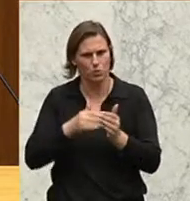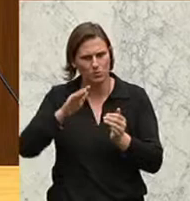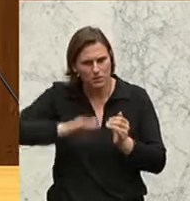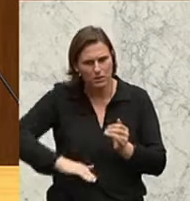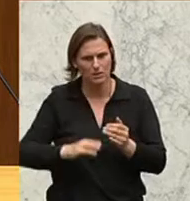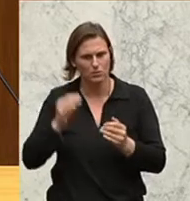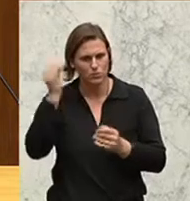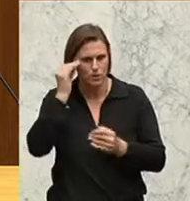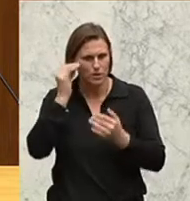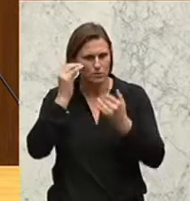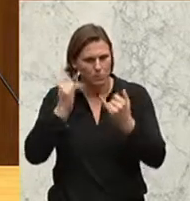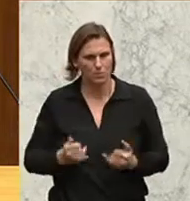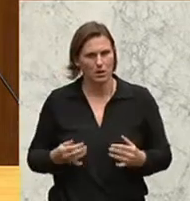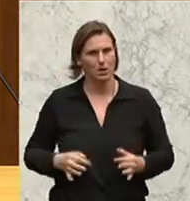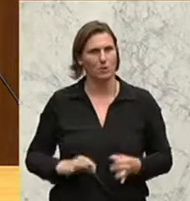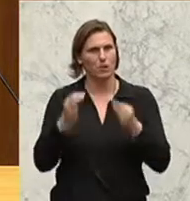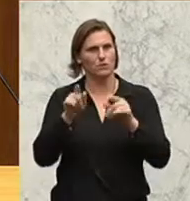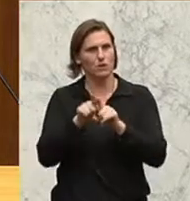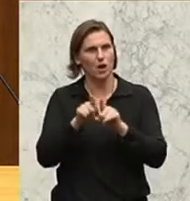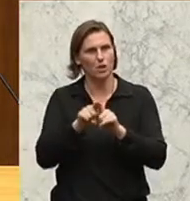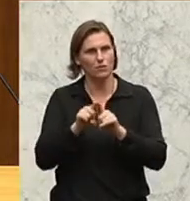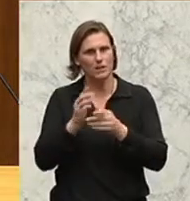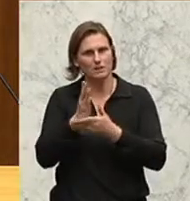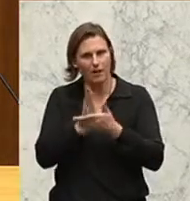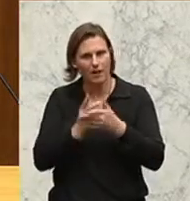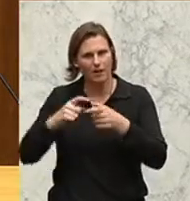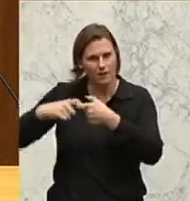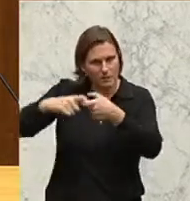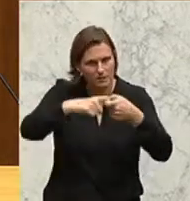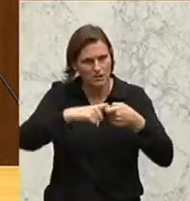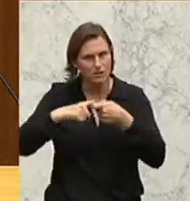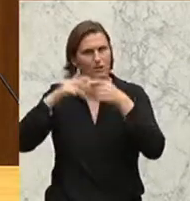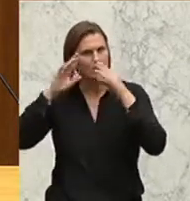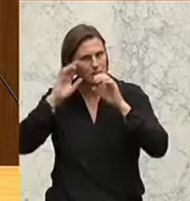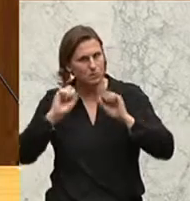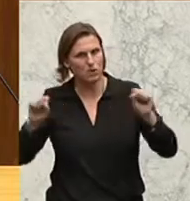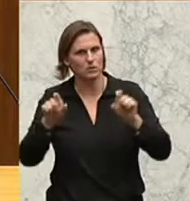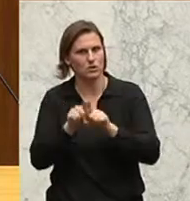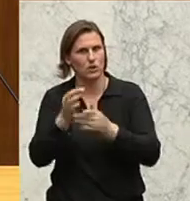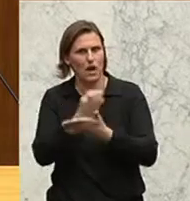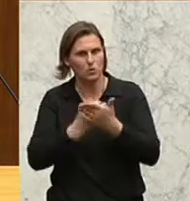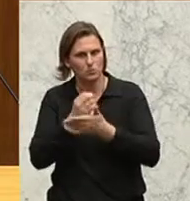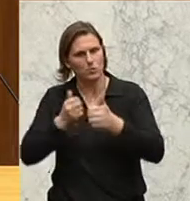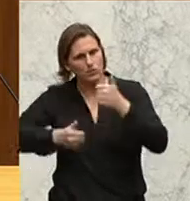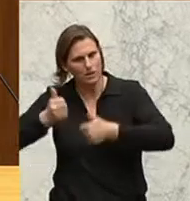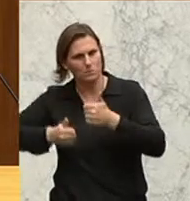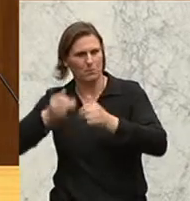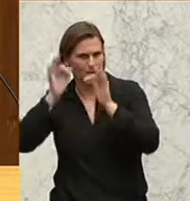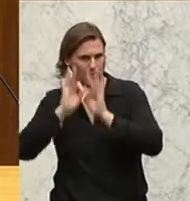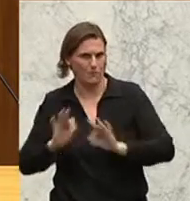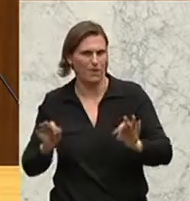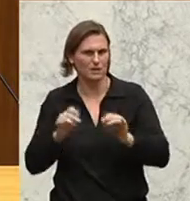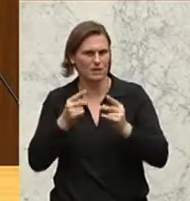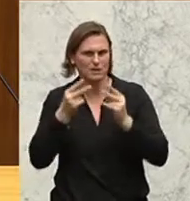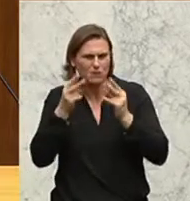heute mit seiner Qualifikation ein Teil unserer Gesellschaft, unserer demokratischen ist und von der Ausbildung wettbewerbsfähig ist. Das ist das